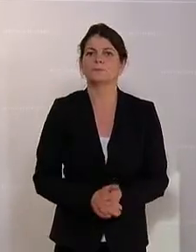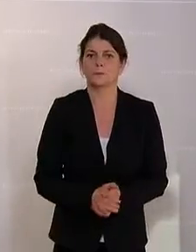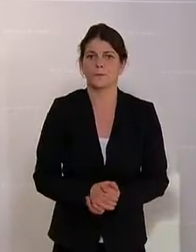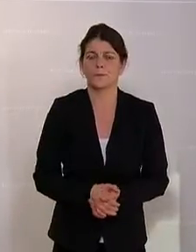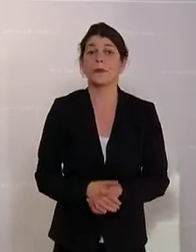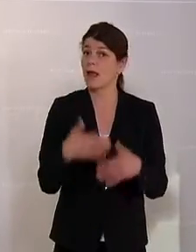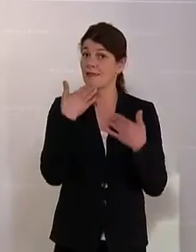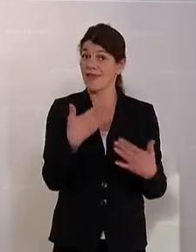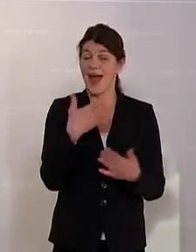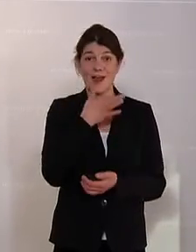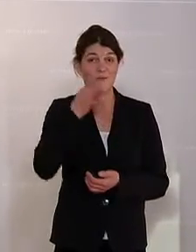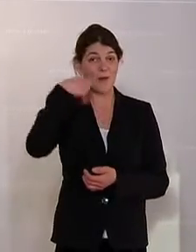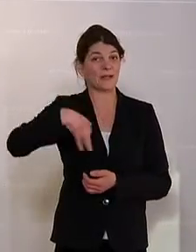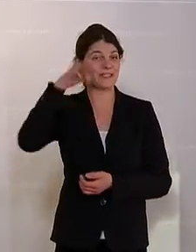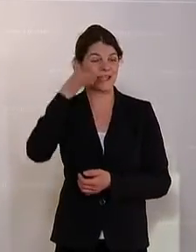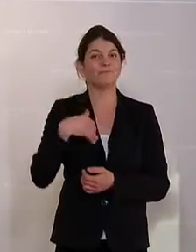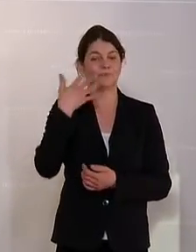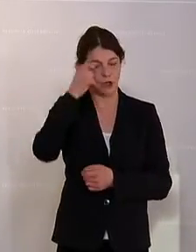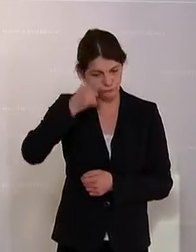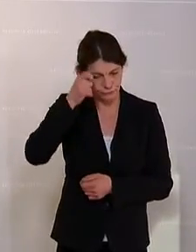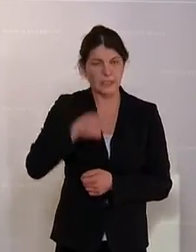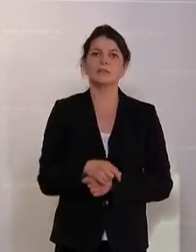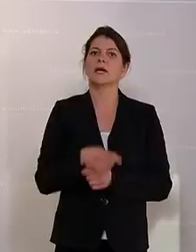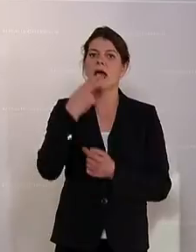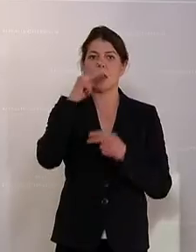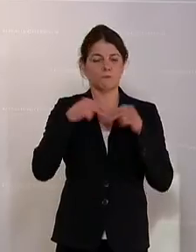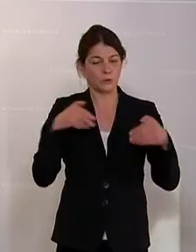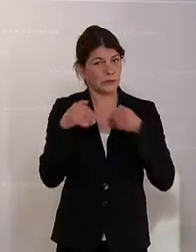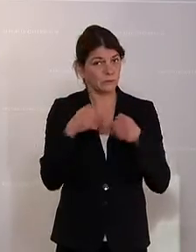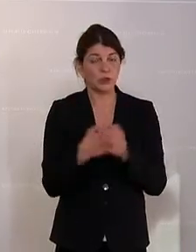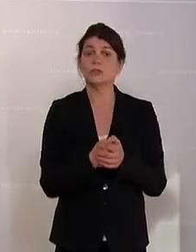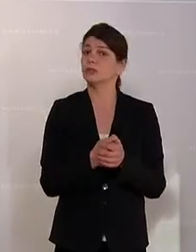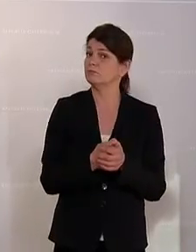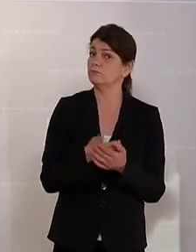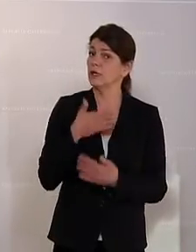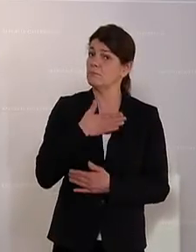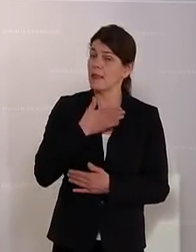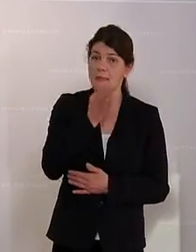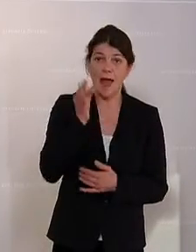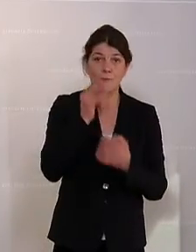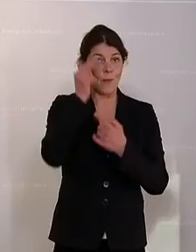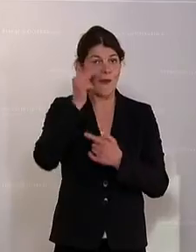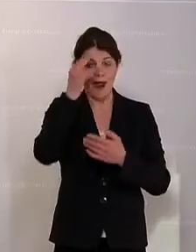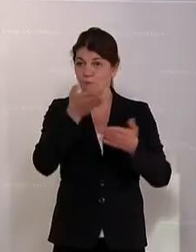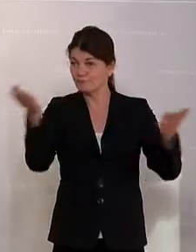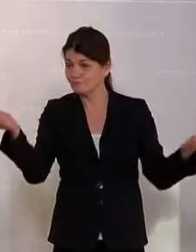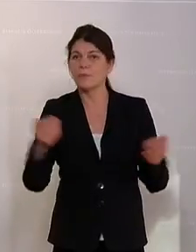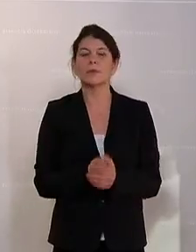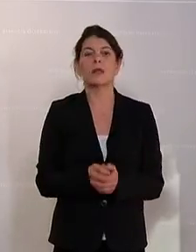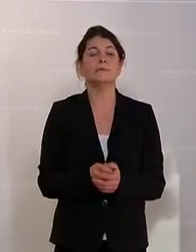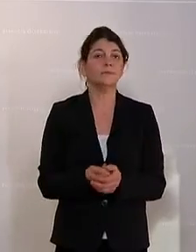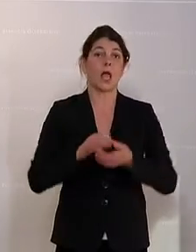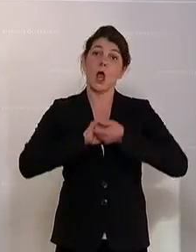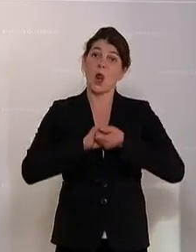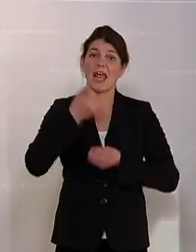Danke Frau Präsidentin, sehr geschätzter Herr Bundesminister, meine Damen und Herren. Ja, der Kollege